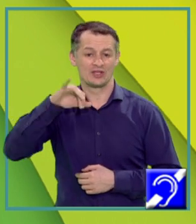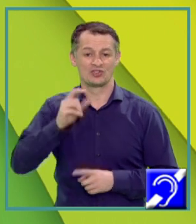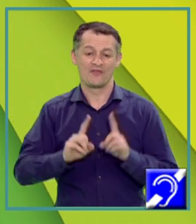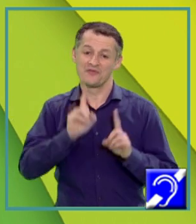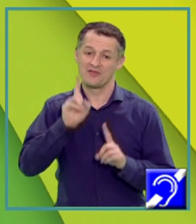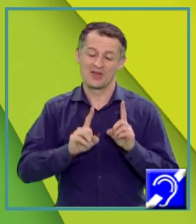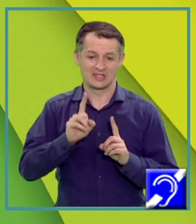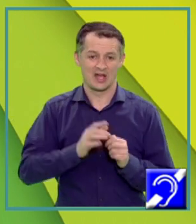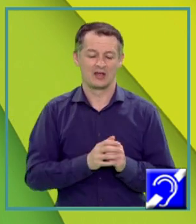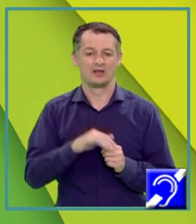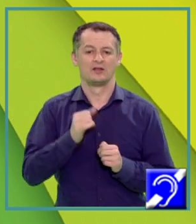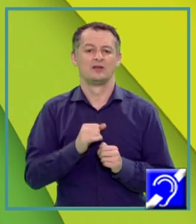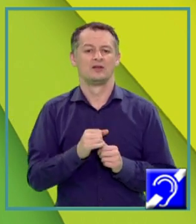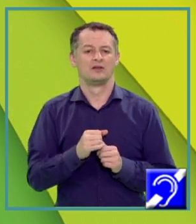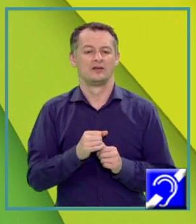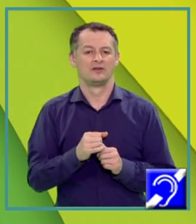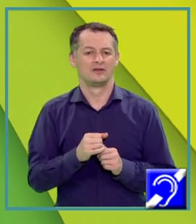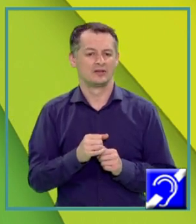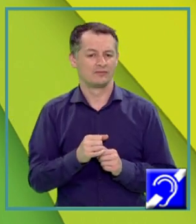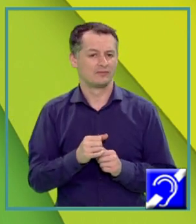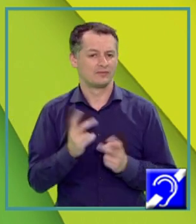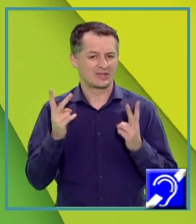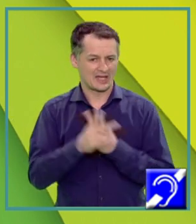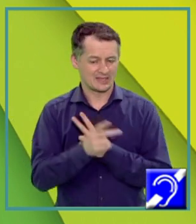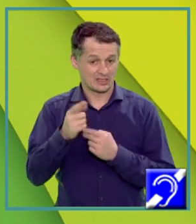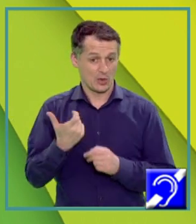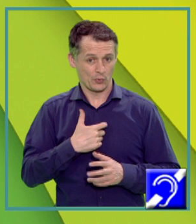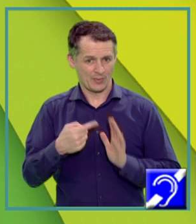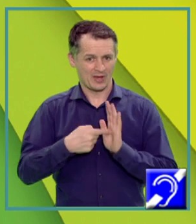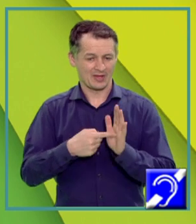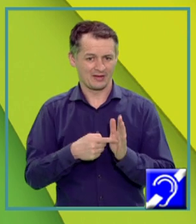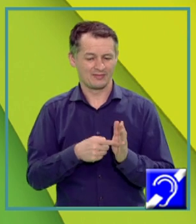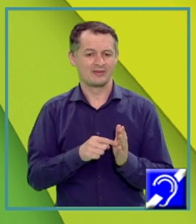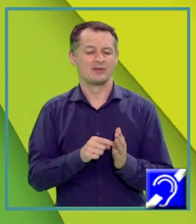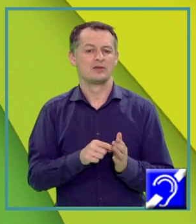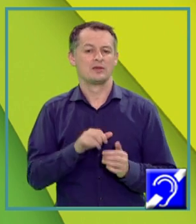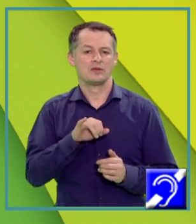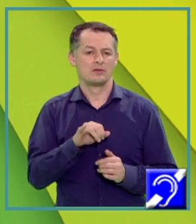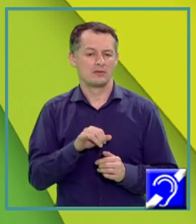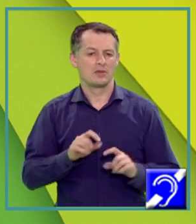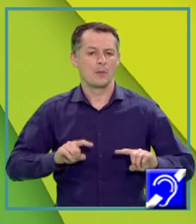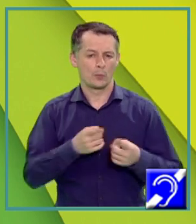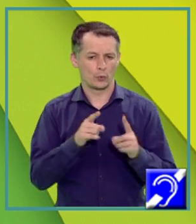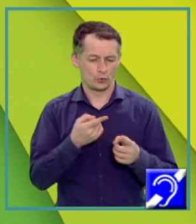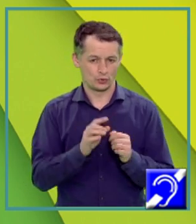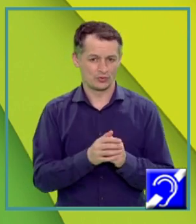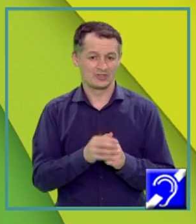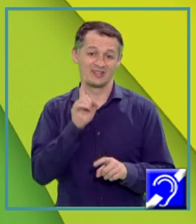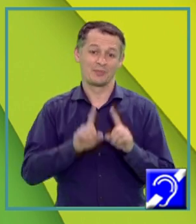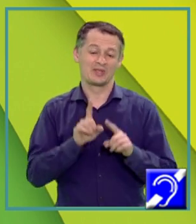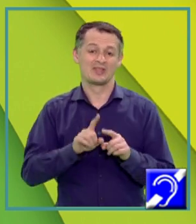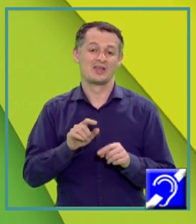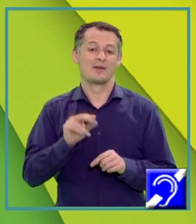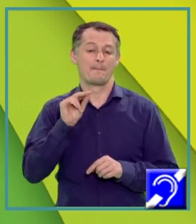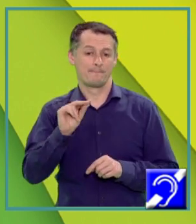frecvența radiației incidente, putem exprima impulsul fotonului în funcție de constanta Planck